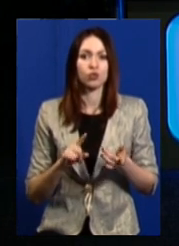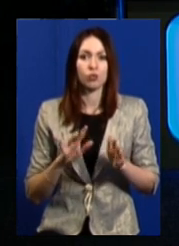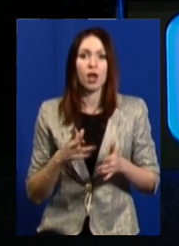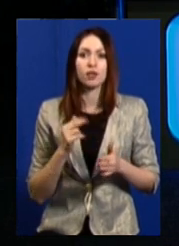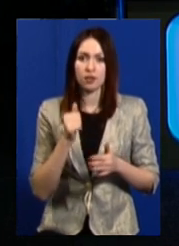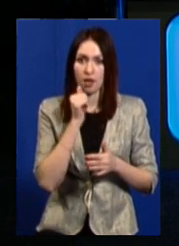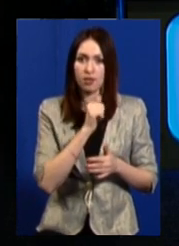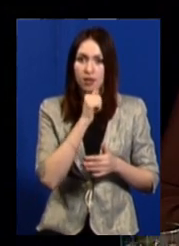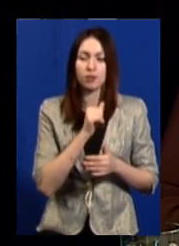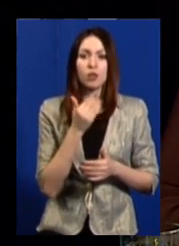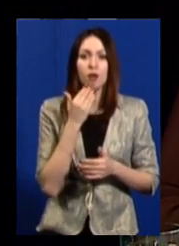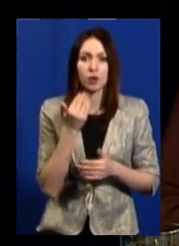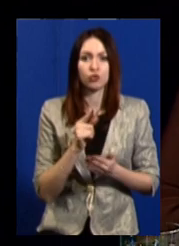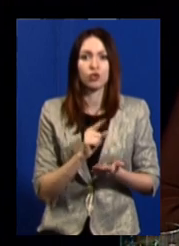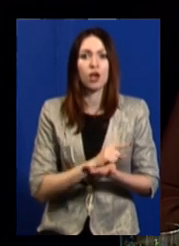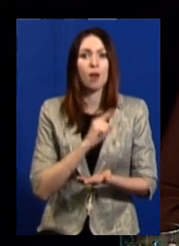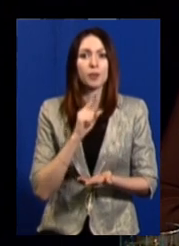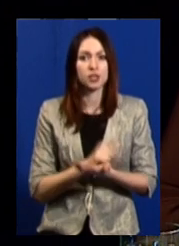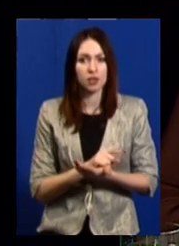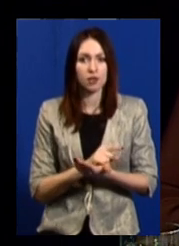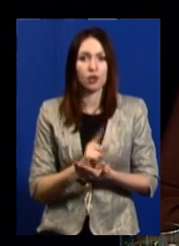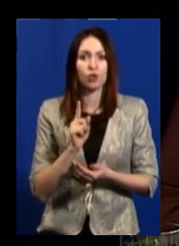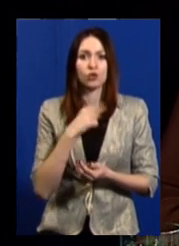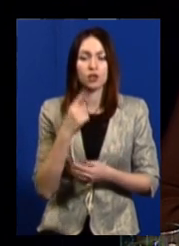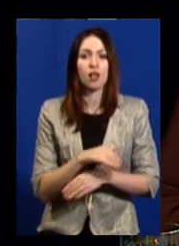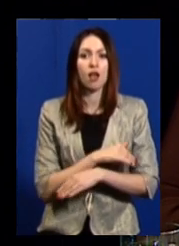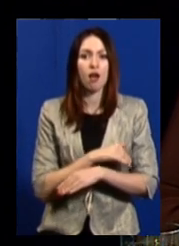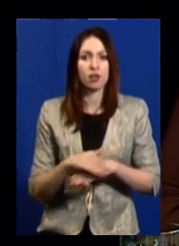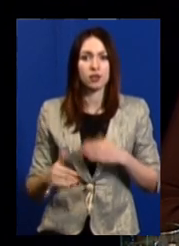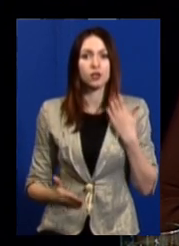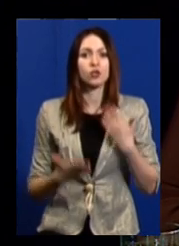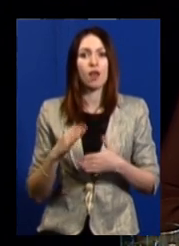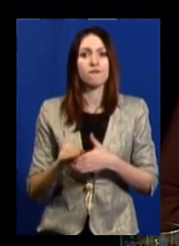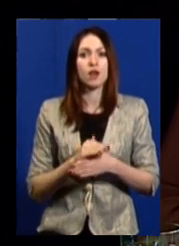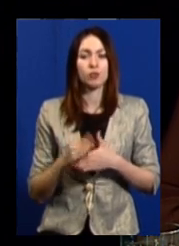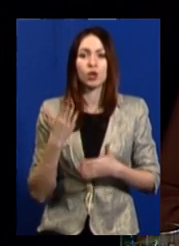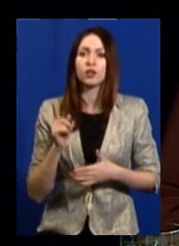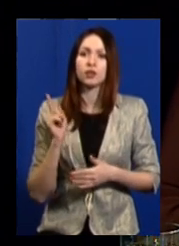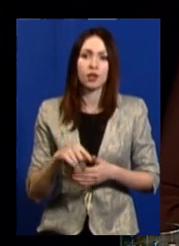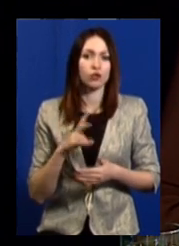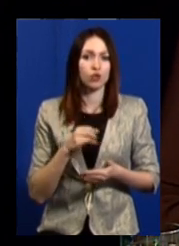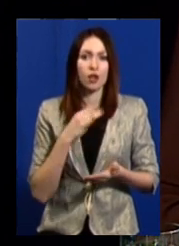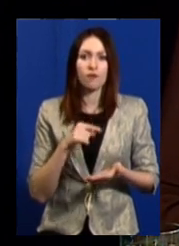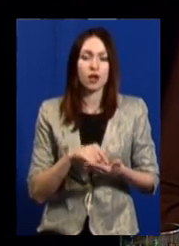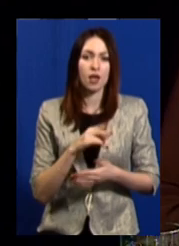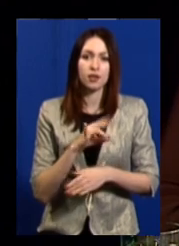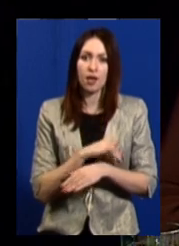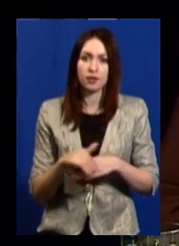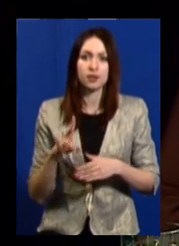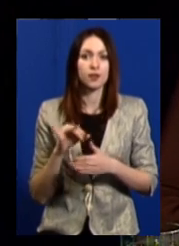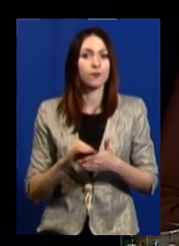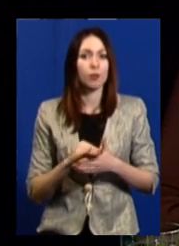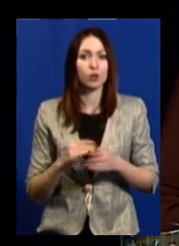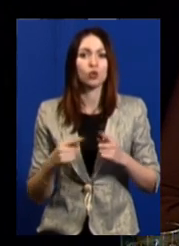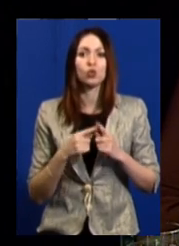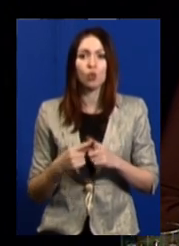анонімне звернення обов'язково зазначає адресу або прізвище, або навіть не зазначає неадресу, ні прізвище, чіткою